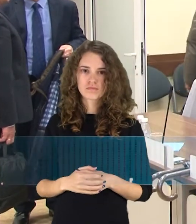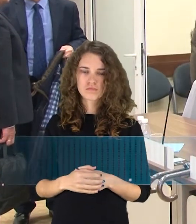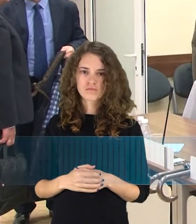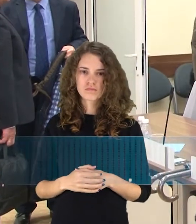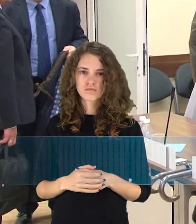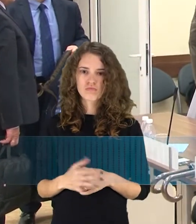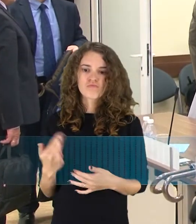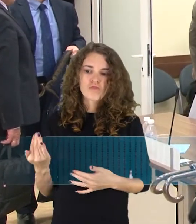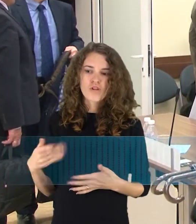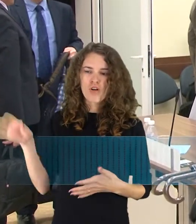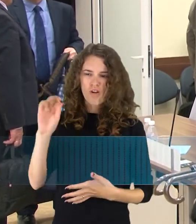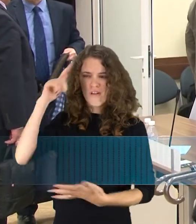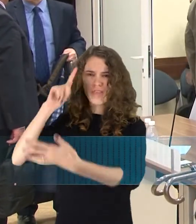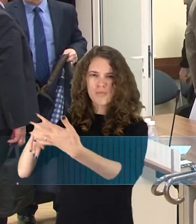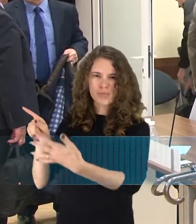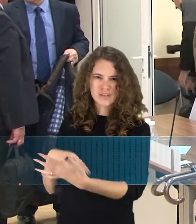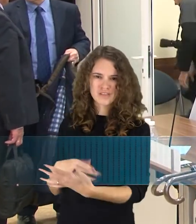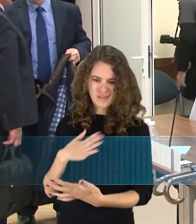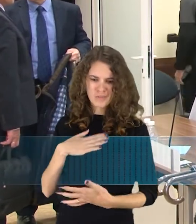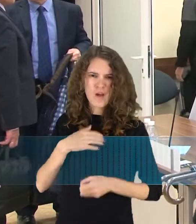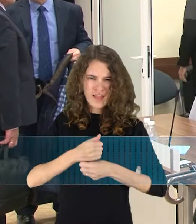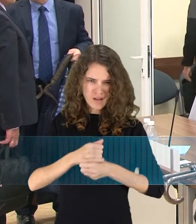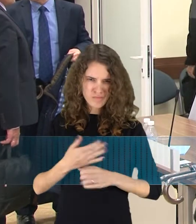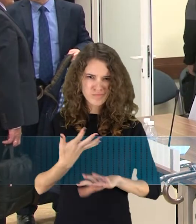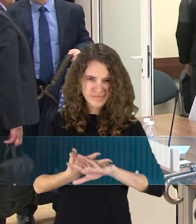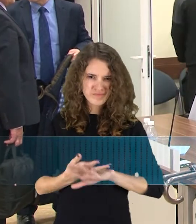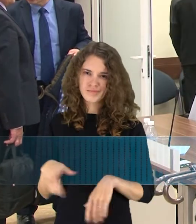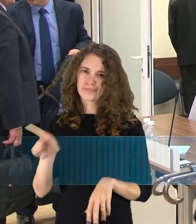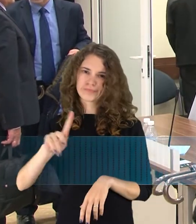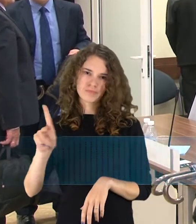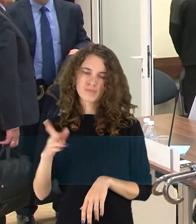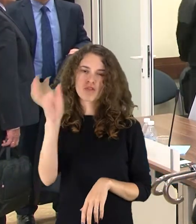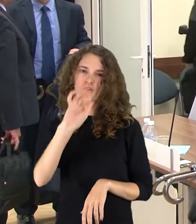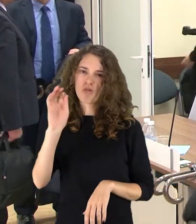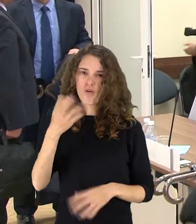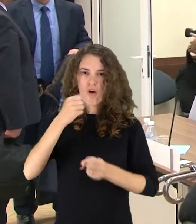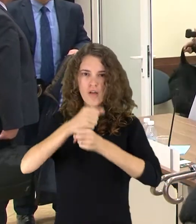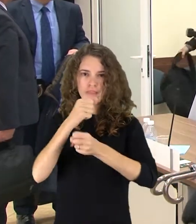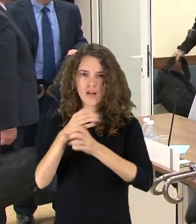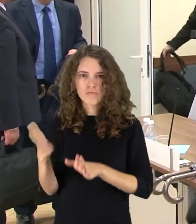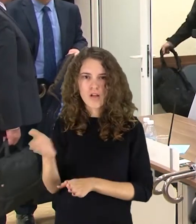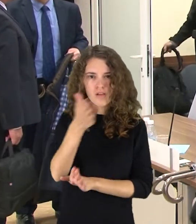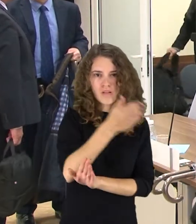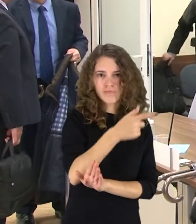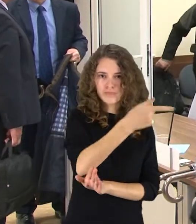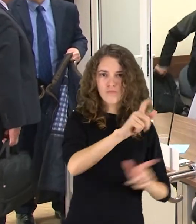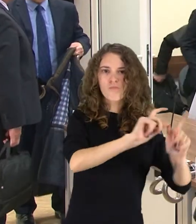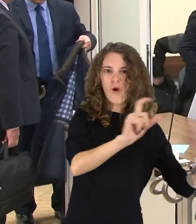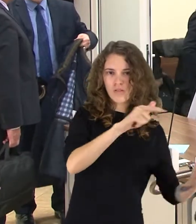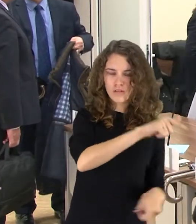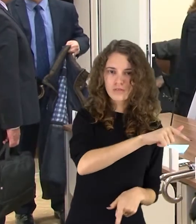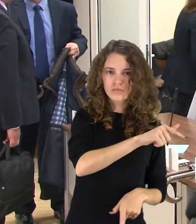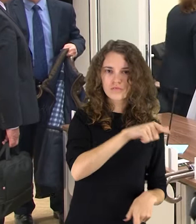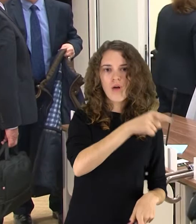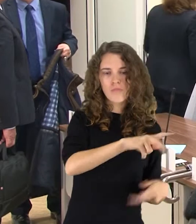Iš tikrųjų, tai tas nepasitikėjimas buvo visiškai ne dėl mano darbo, o dėl darbo ankstais